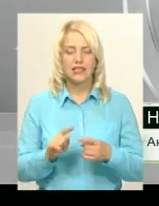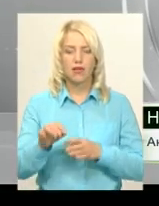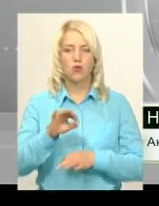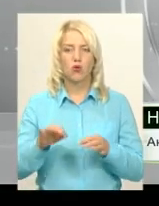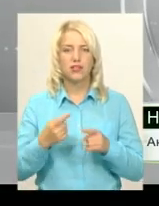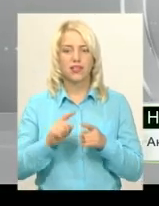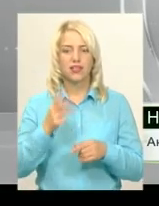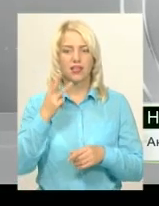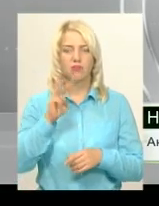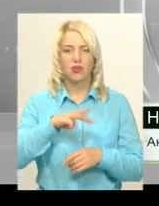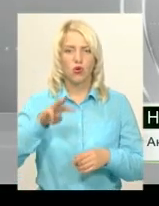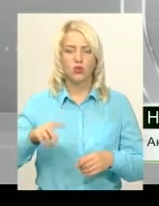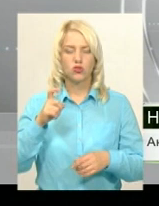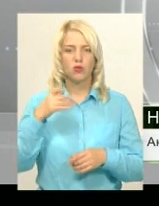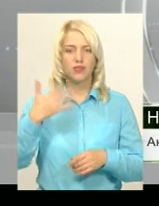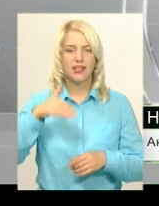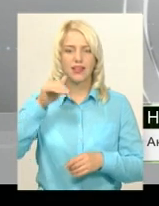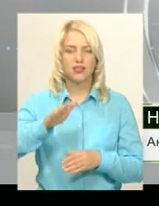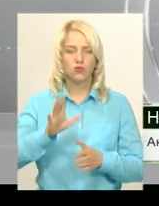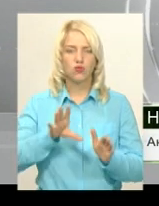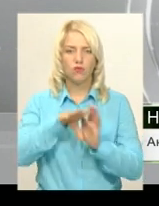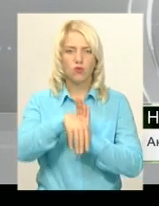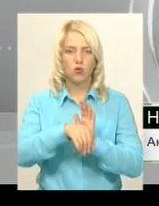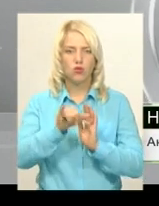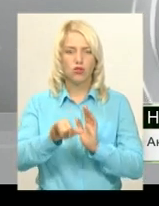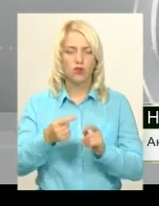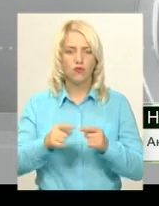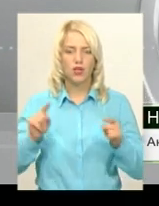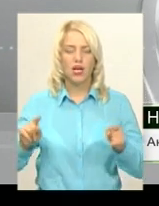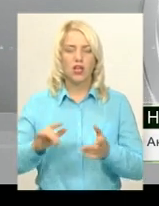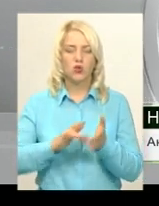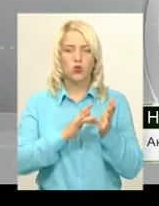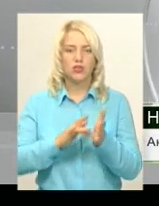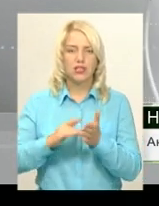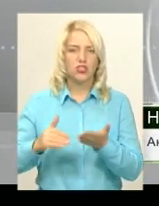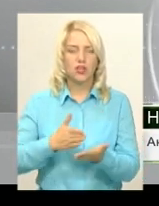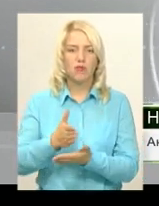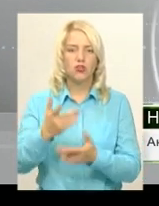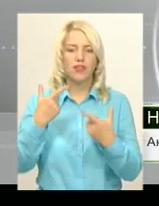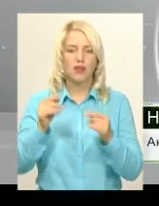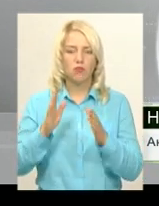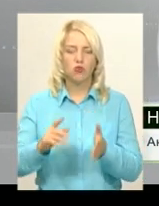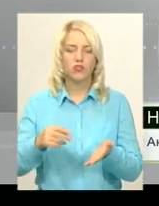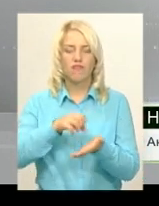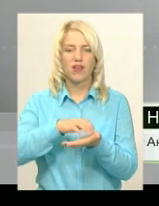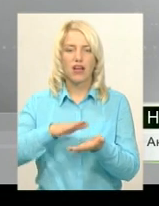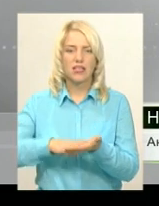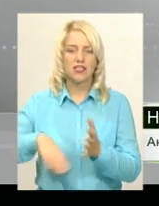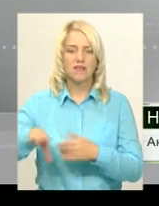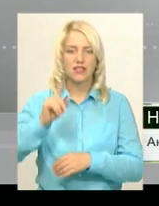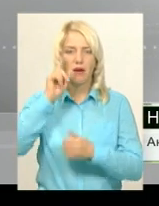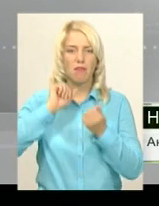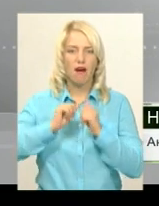3 мільйони 150 тисяч буде включено рекреційно-туристичний маршрут, де буде вказано всі пам'ятки місцевого, національного